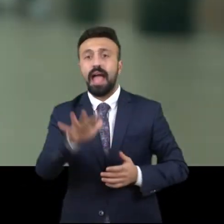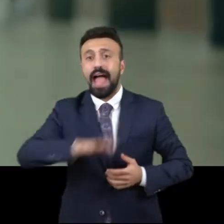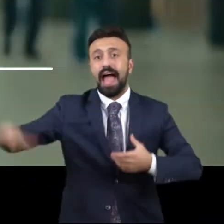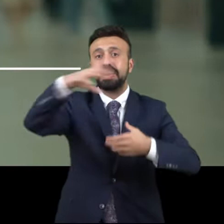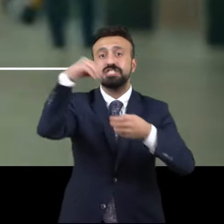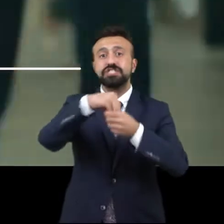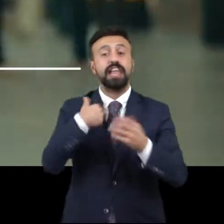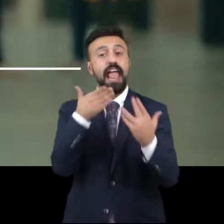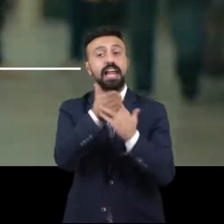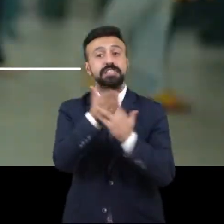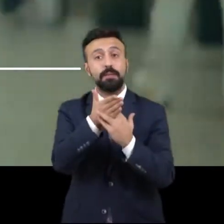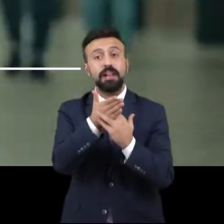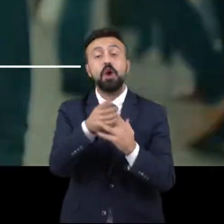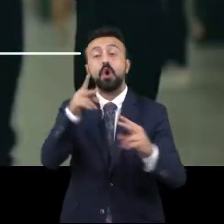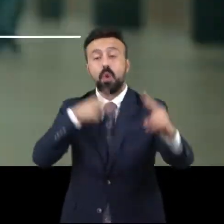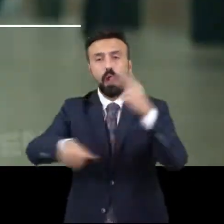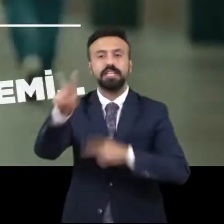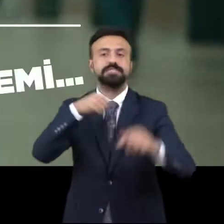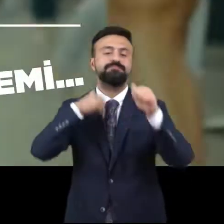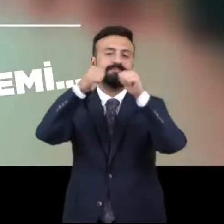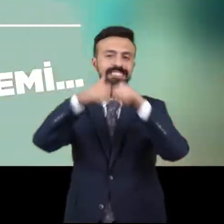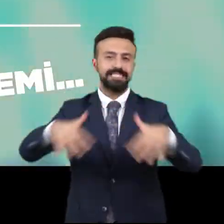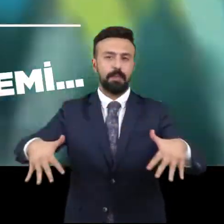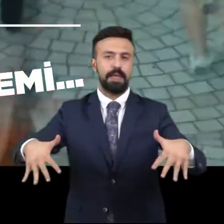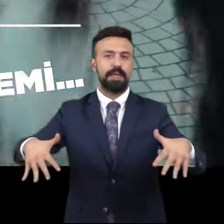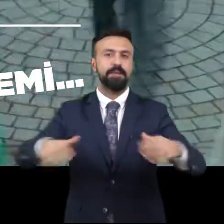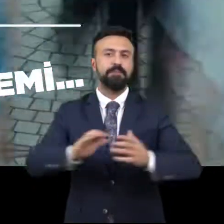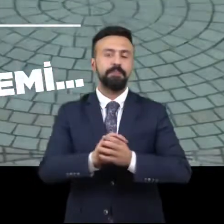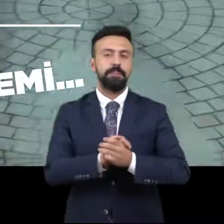Herkes için Erişilebilir Ulaşım Sistemi.